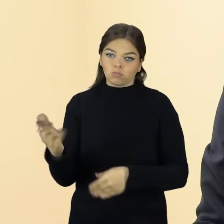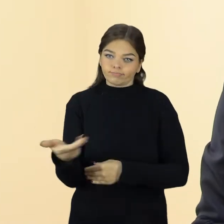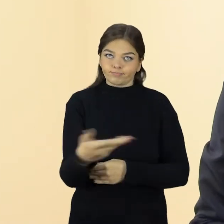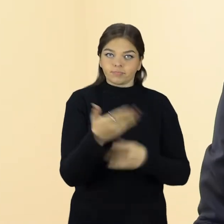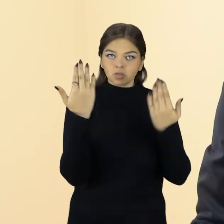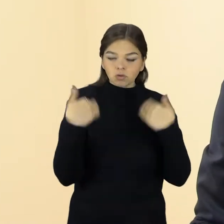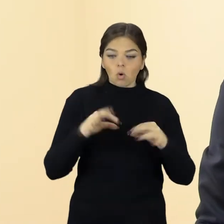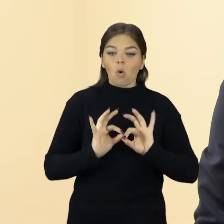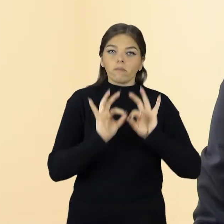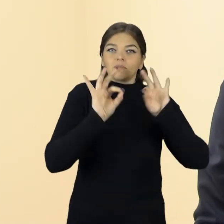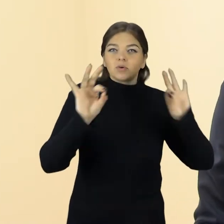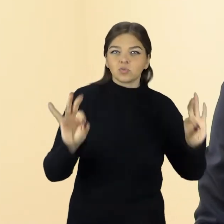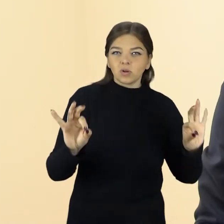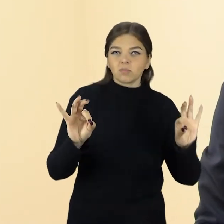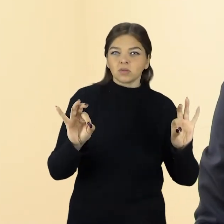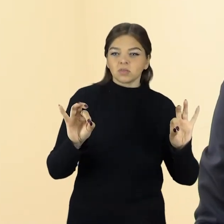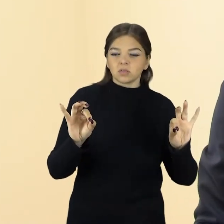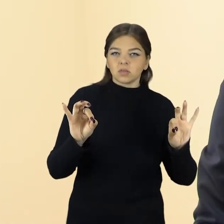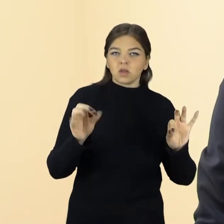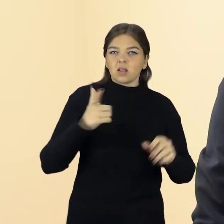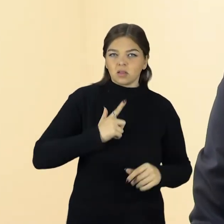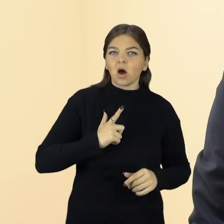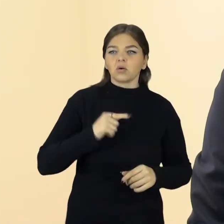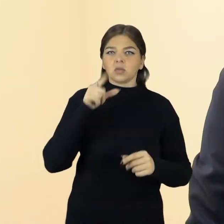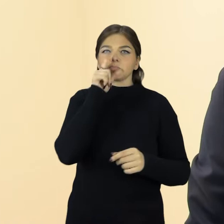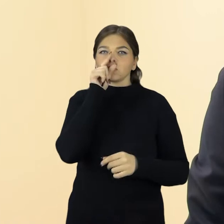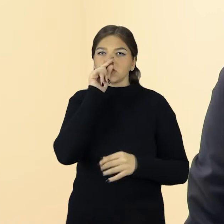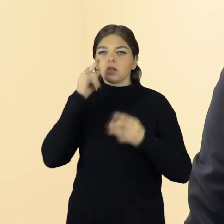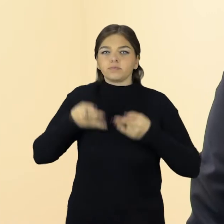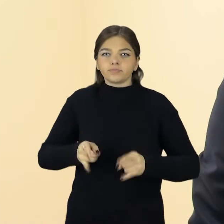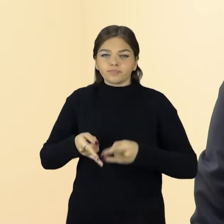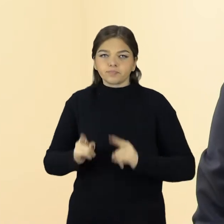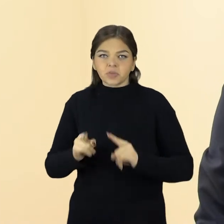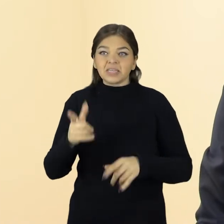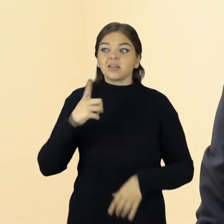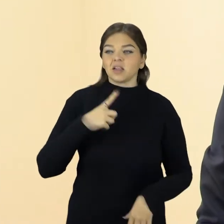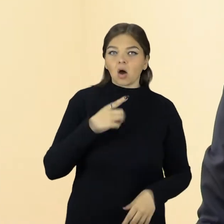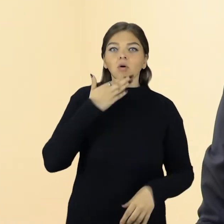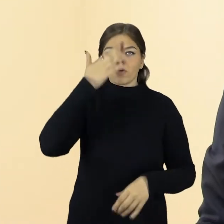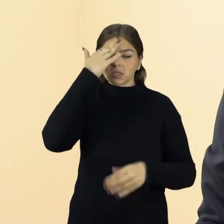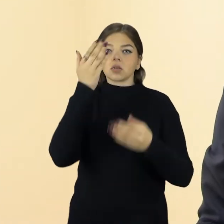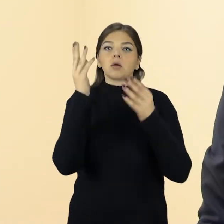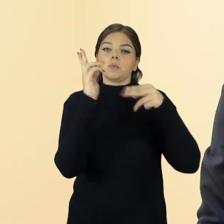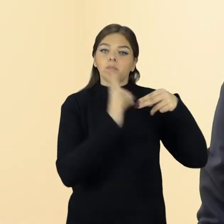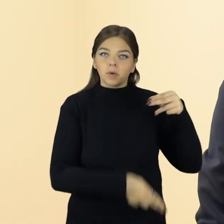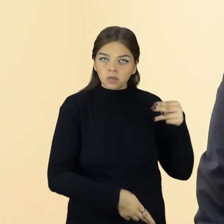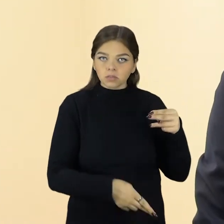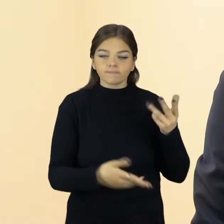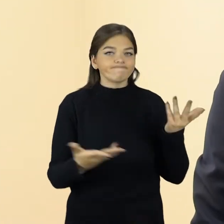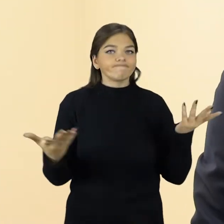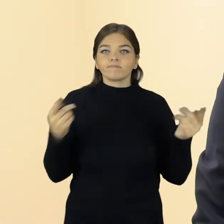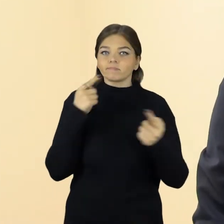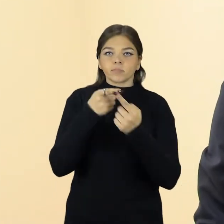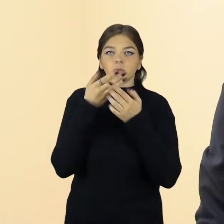įvykę, nuo pasiūlymas ten, kad kažkokie taip aukšteliai peri, na, laukti, kol pasibaigs vasarą ir jie baigs